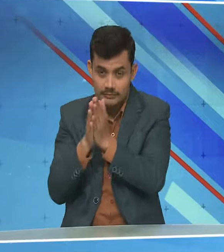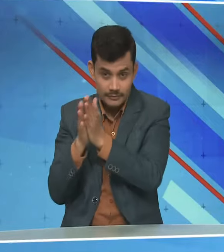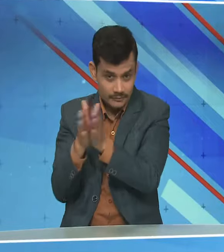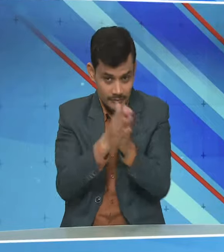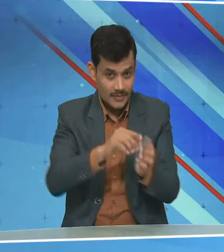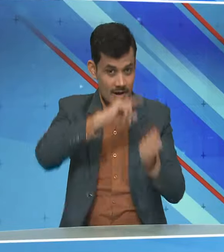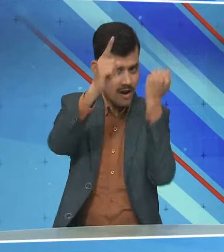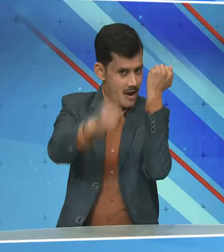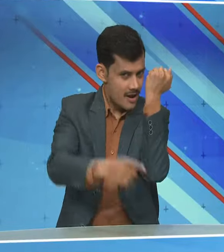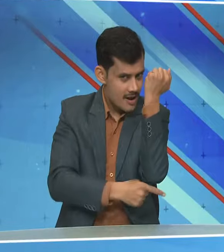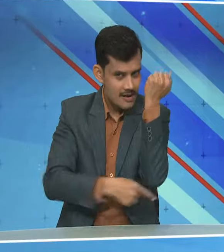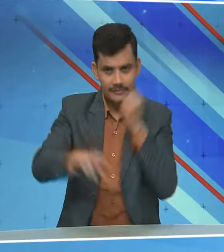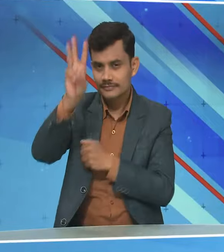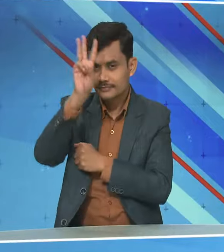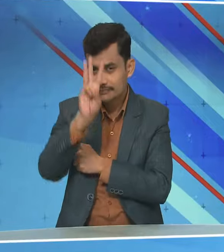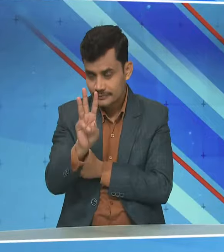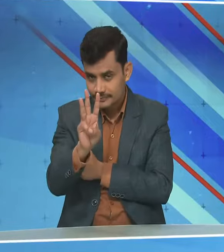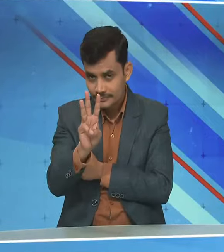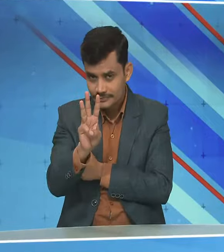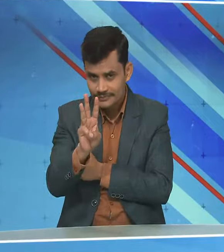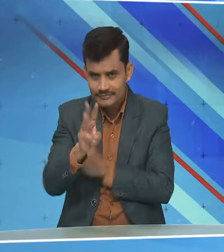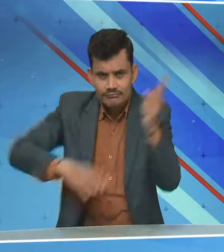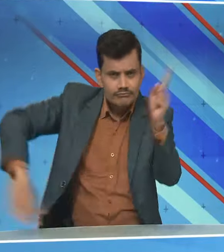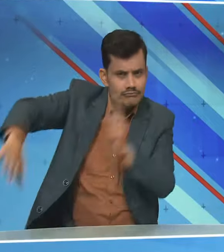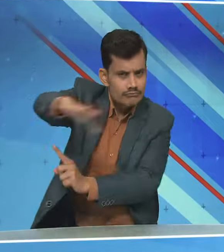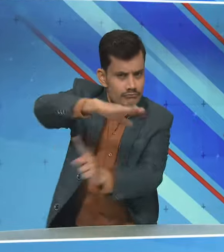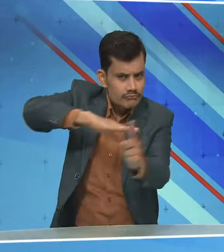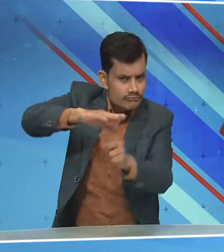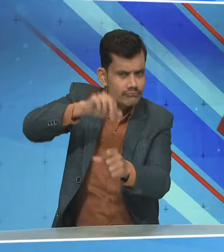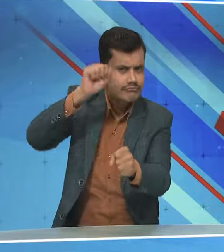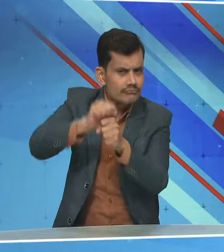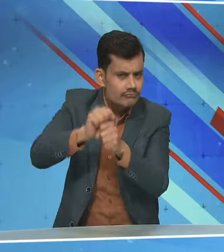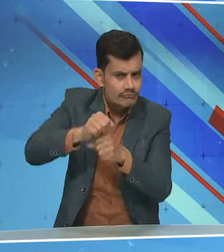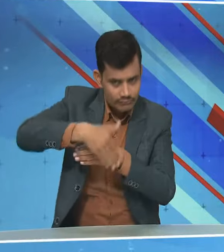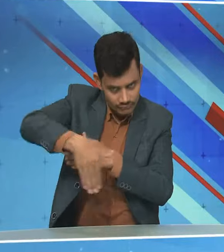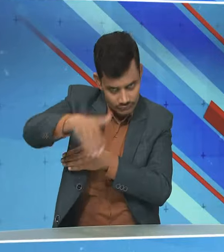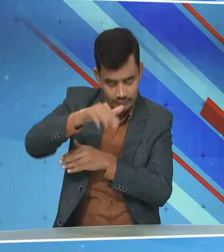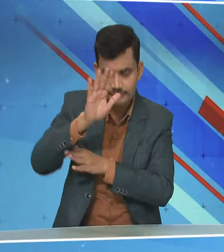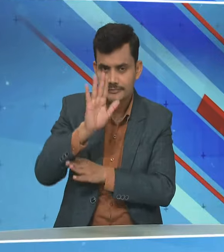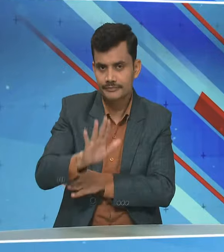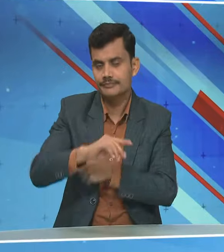अंतिम चरण है जब की परिसर में भी जो निर्माड कारे हैं वो होगे